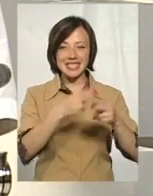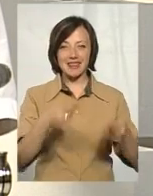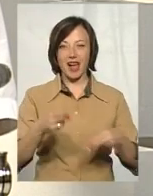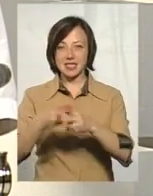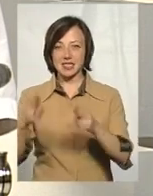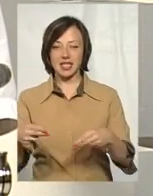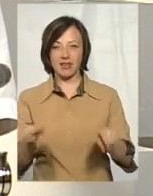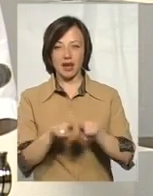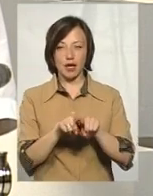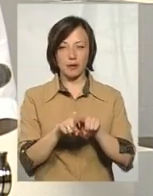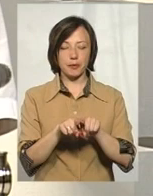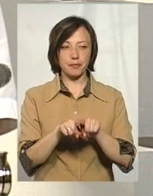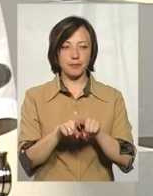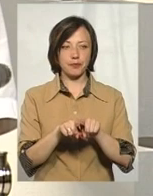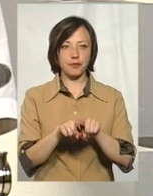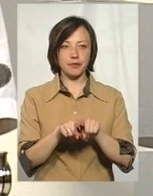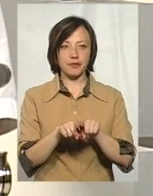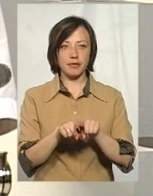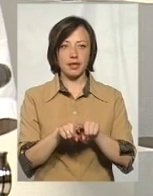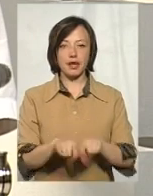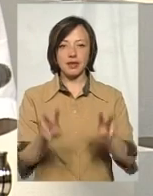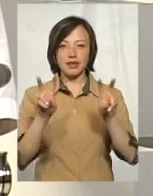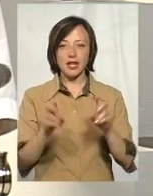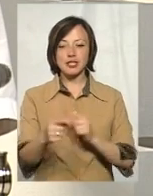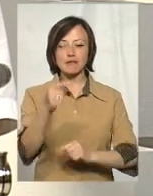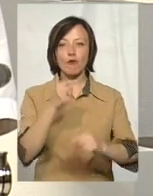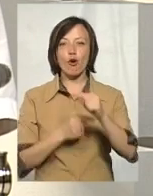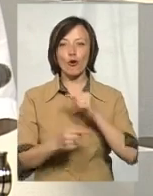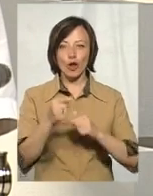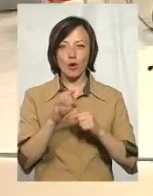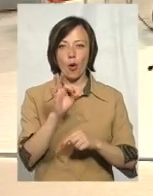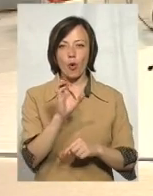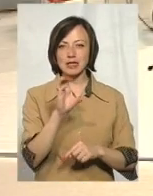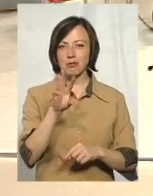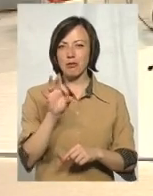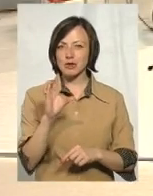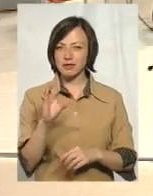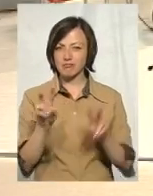зворотній осмос, які доочищають воду.